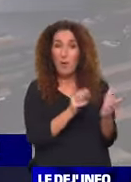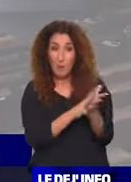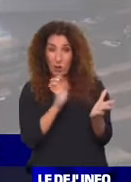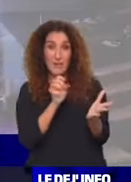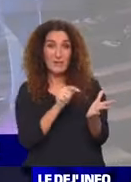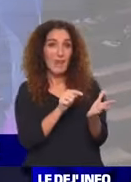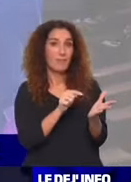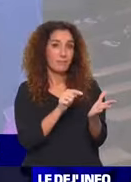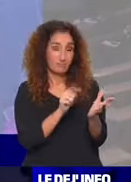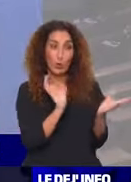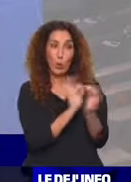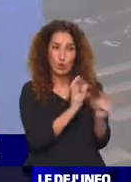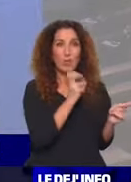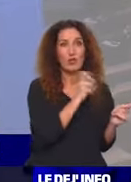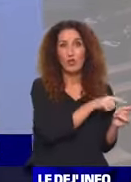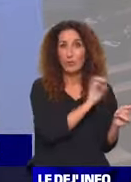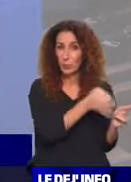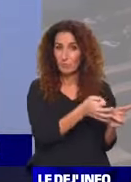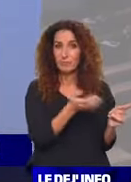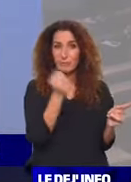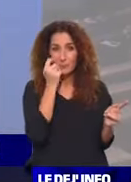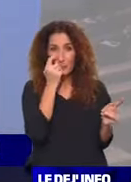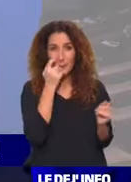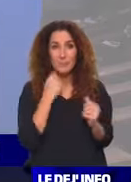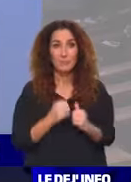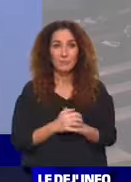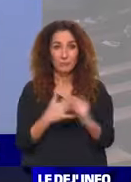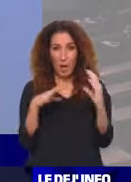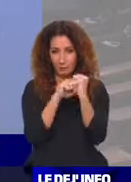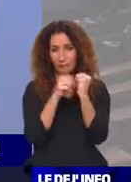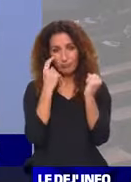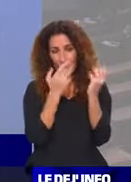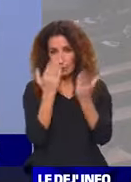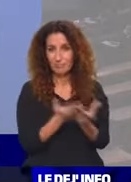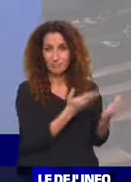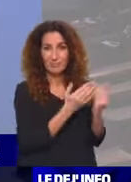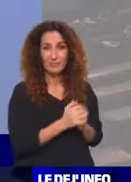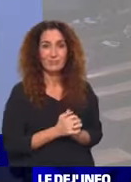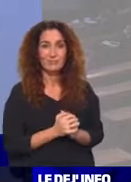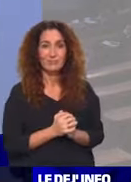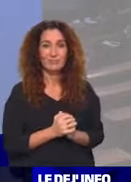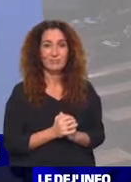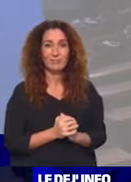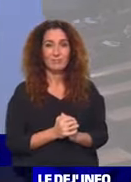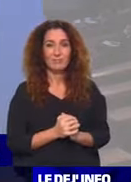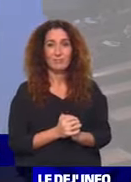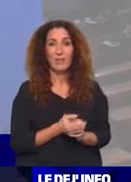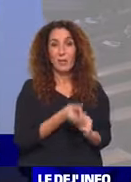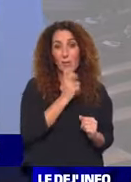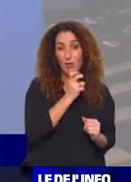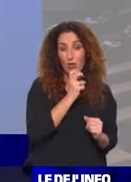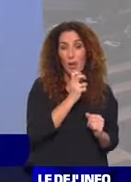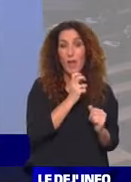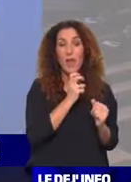United. On attend qu'il y ait un récap. Voilà. Ce sera bien ça. PSG, Manchester United,